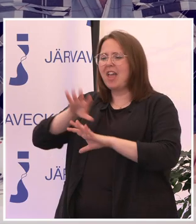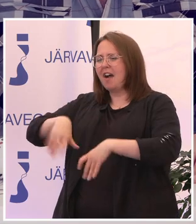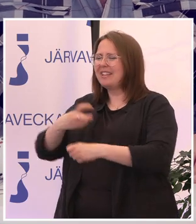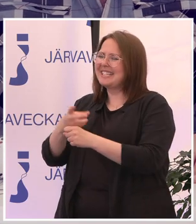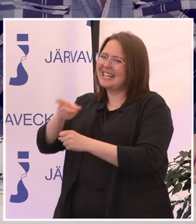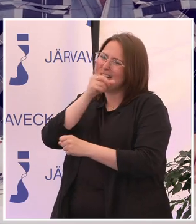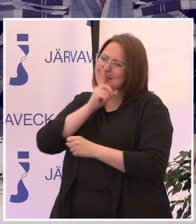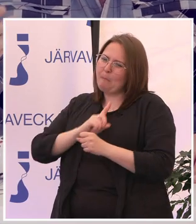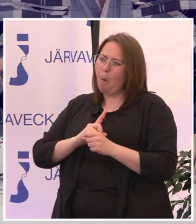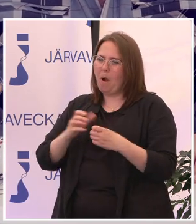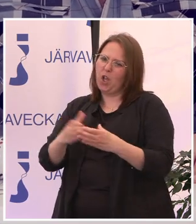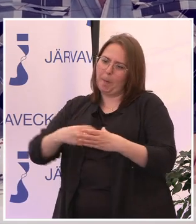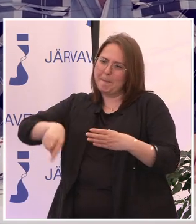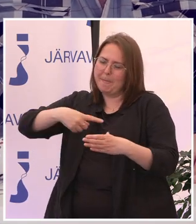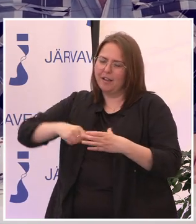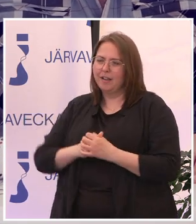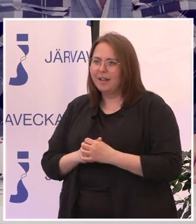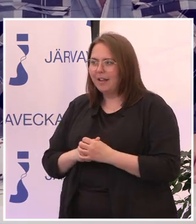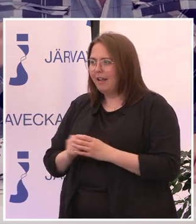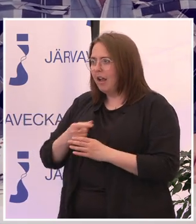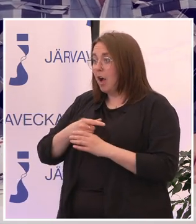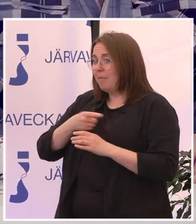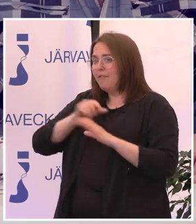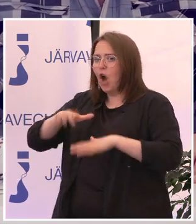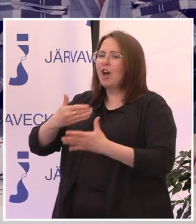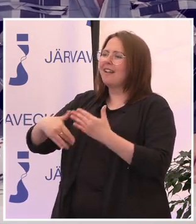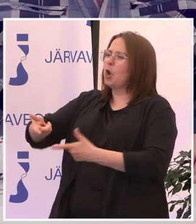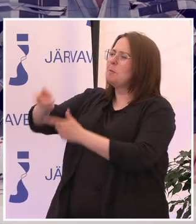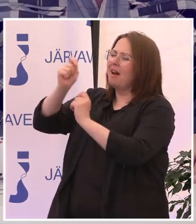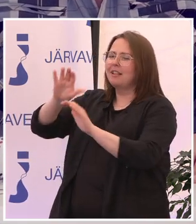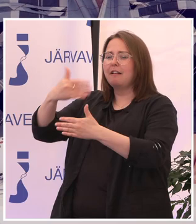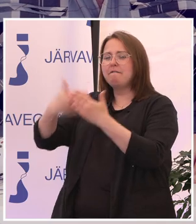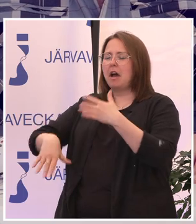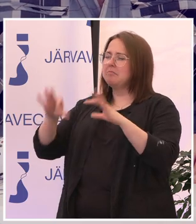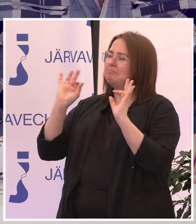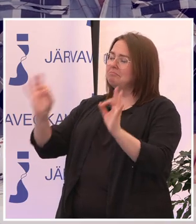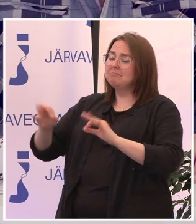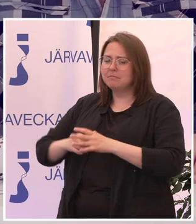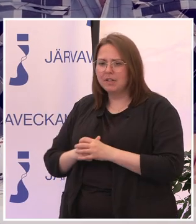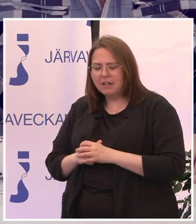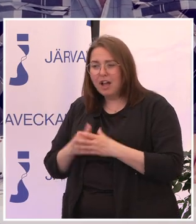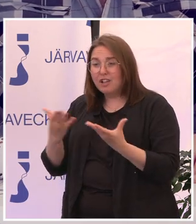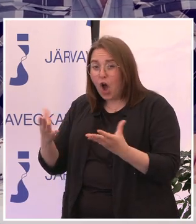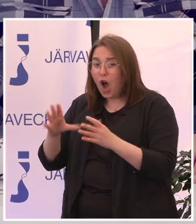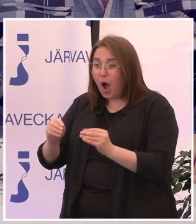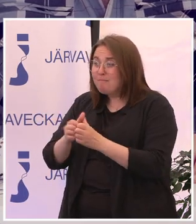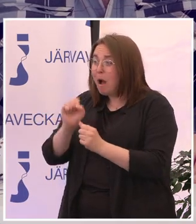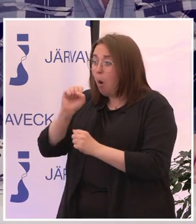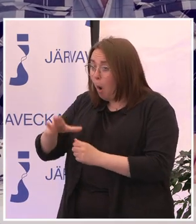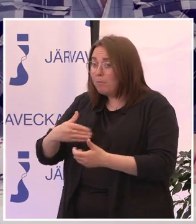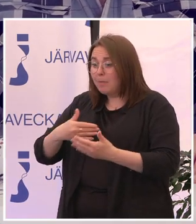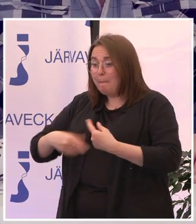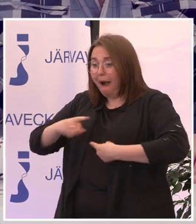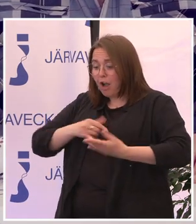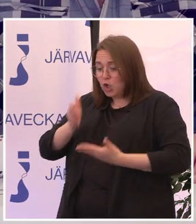i en liten skala. Ja men vi har redan upphandlat. Det är redan klart. Men om vi gör rätt från